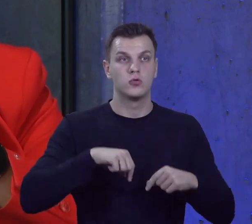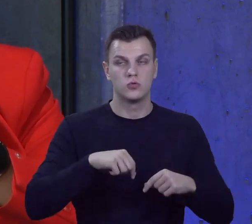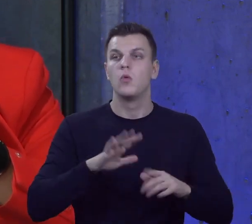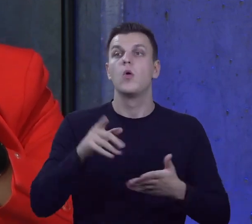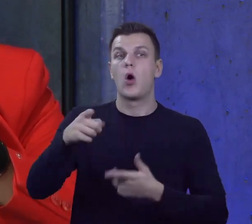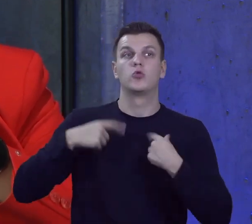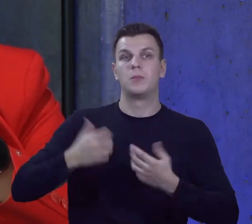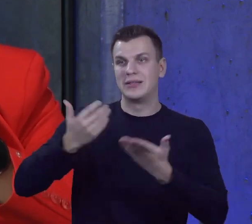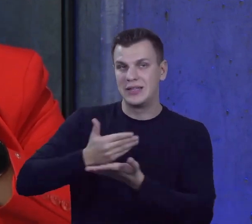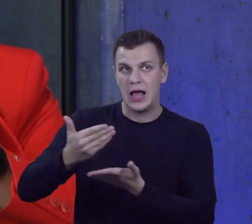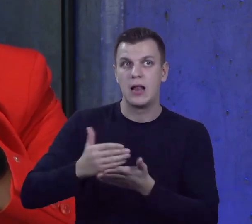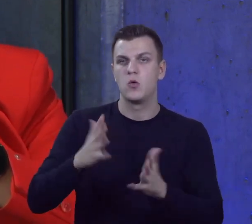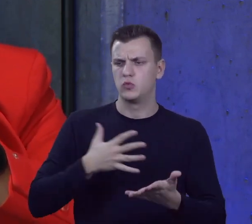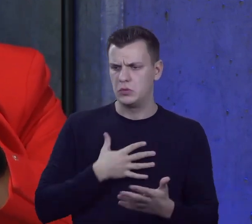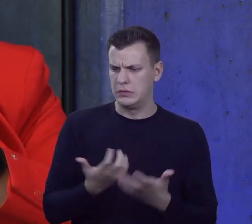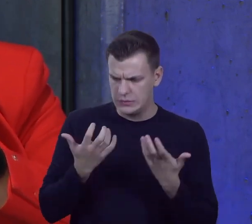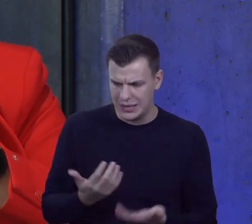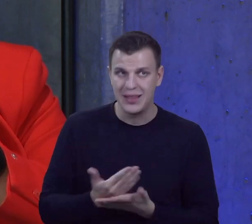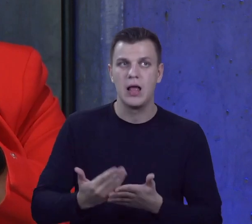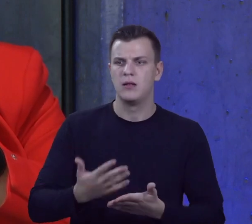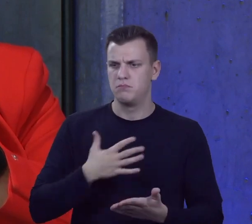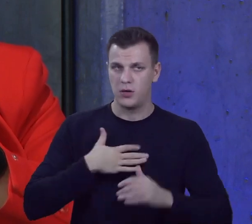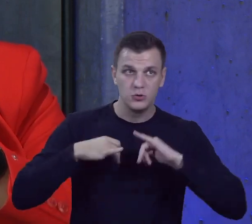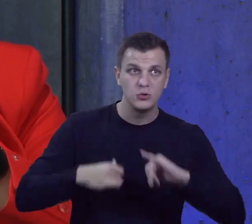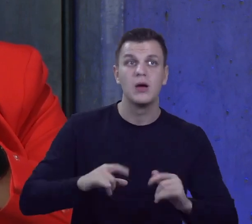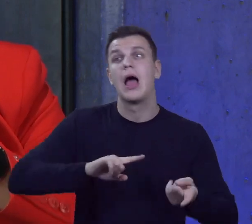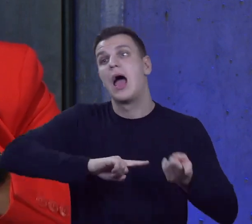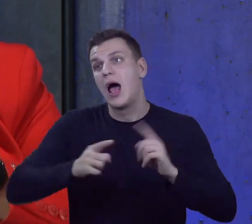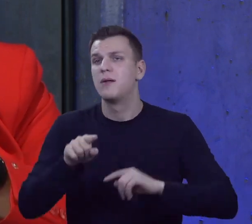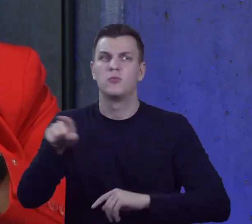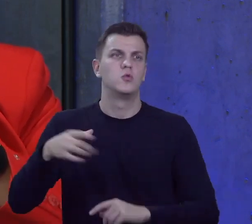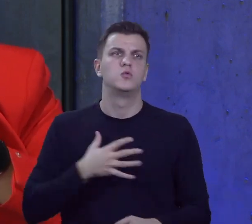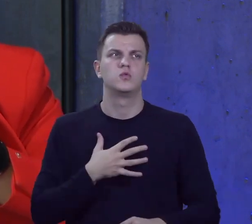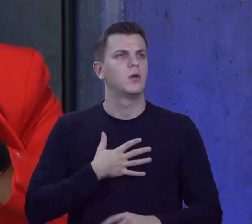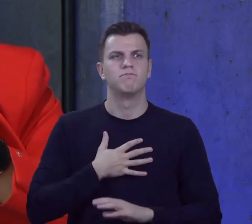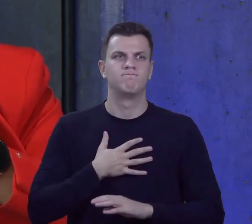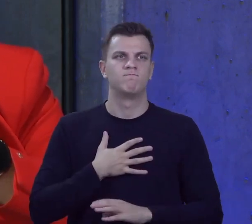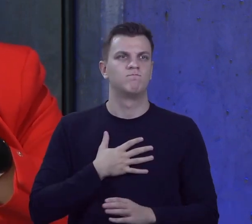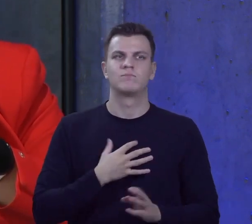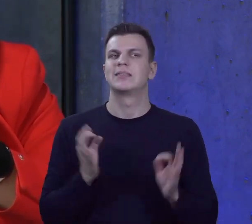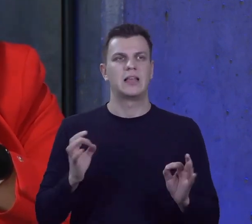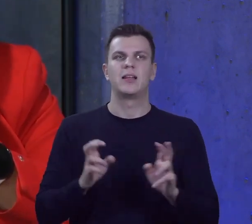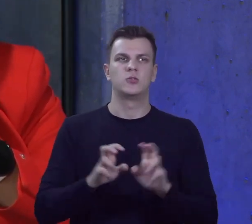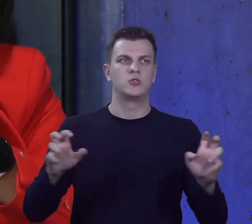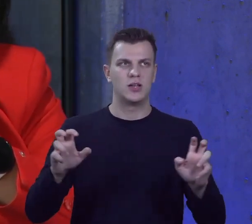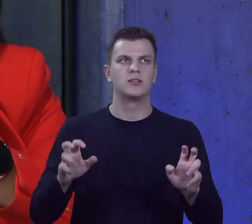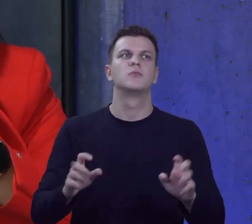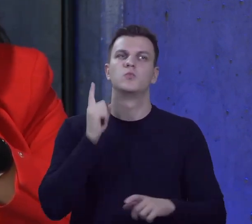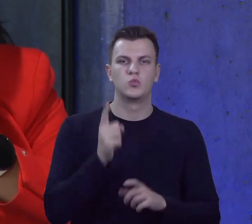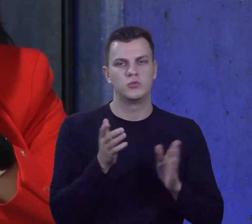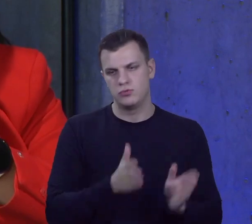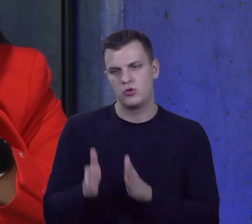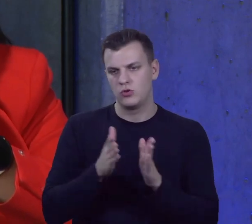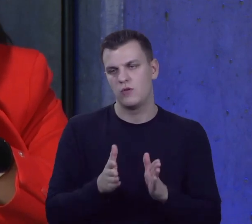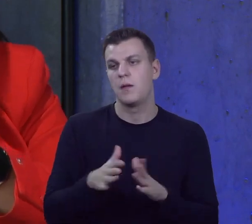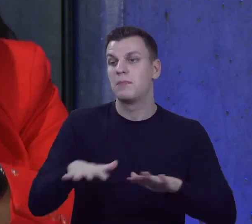Widzą się w tym, widzą ten potencjał, widzą tę moc, albo czują, że to już jest ten moment, w którym trzeba przygotować to miejsce